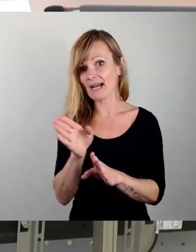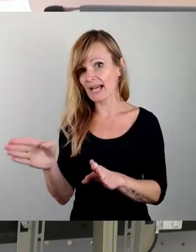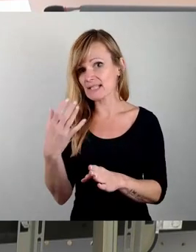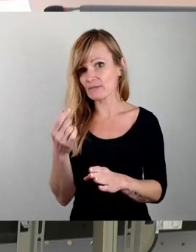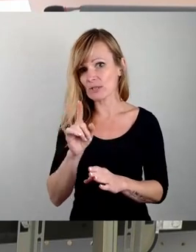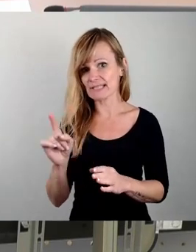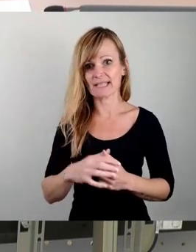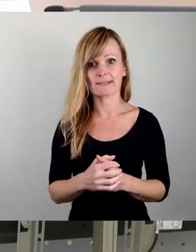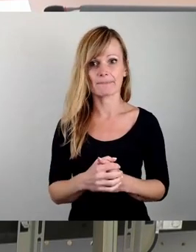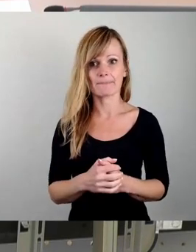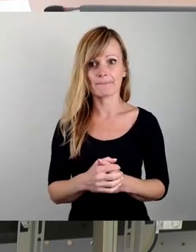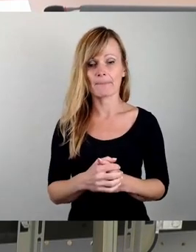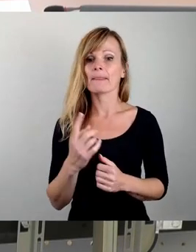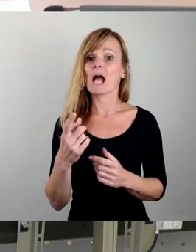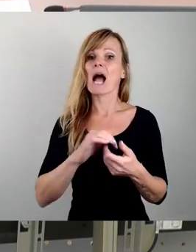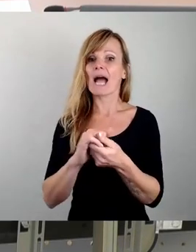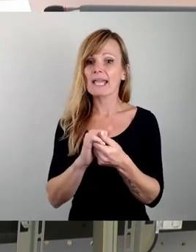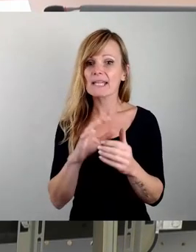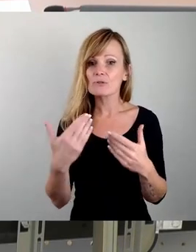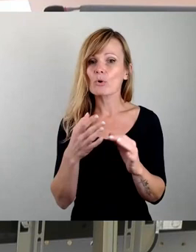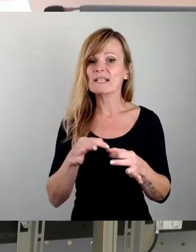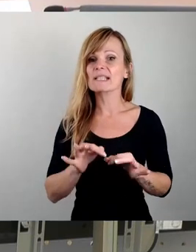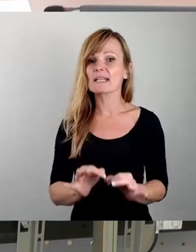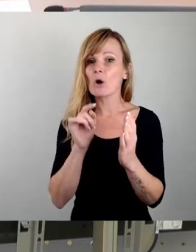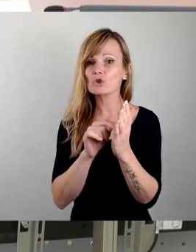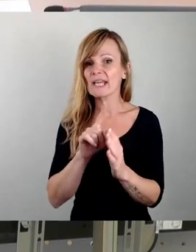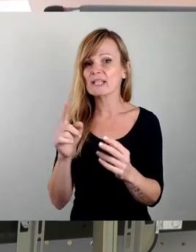Man sei sich ja einig, und was da nun genau stehe, sei doch nicht so wichtig.